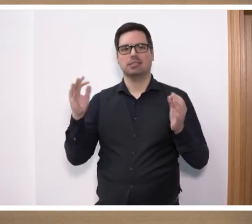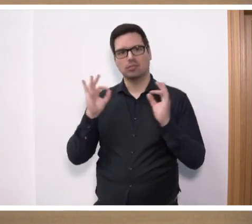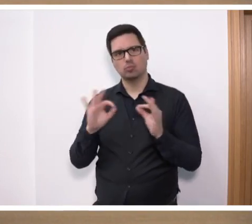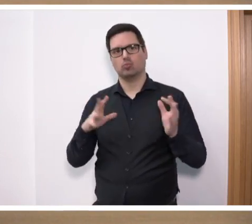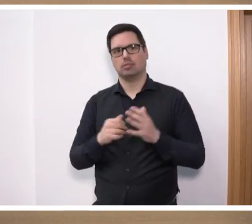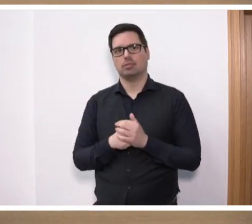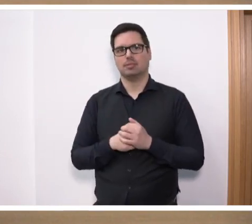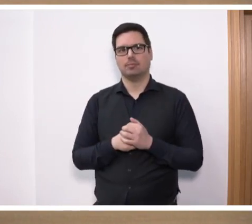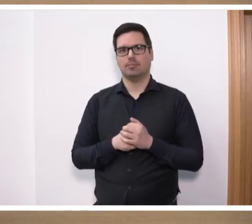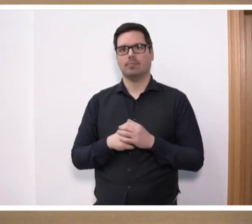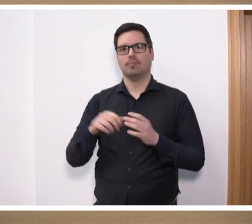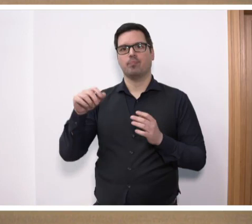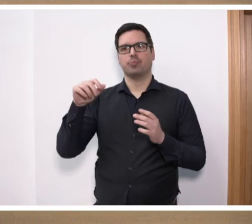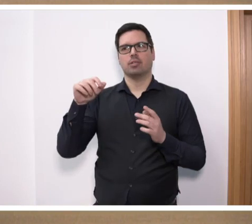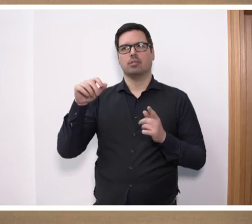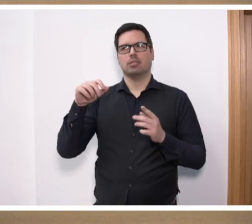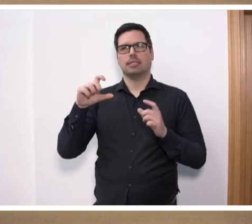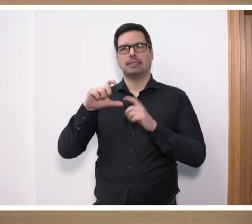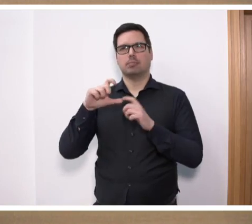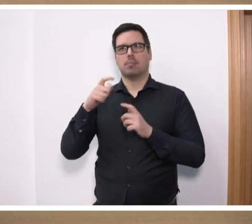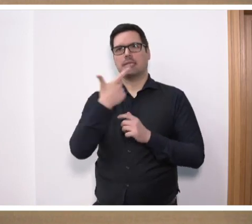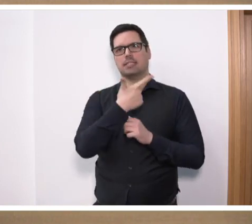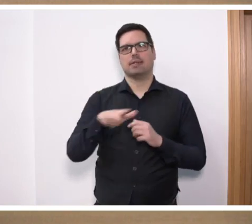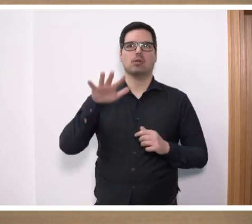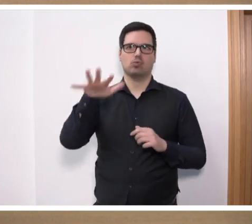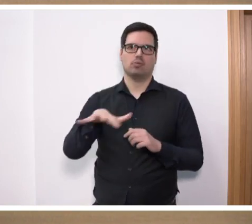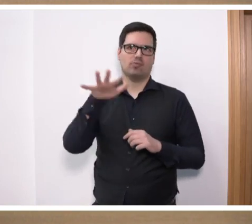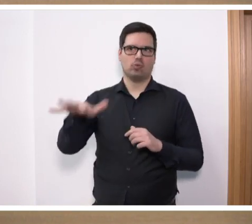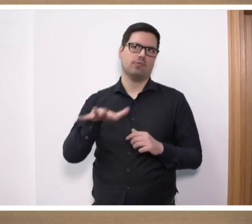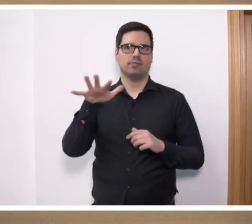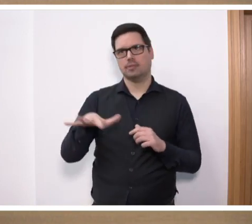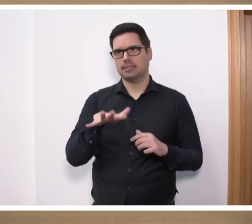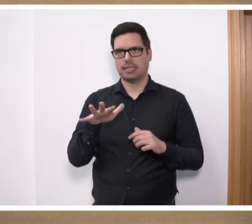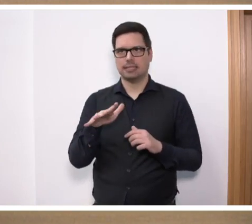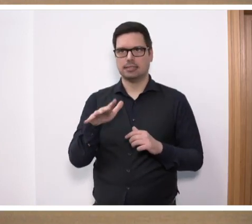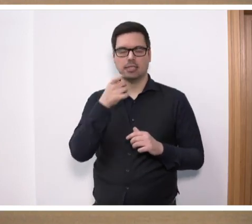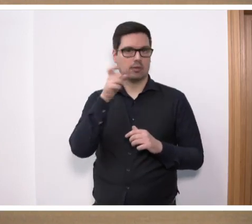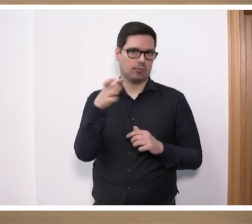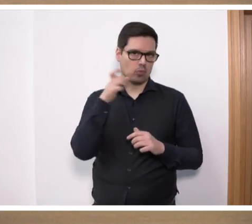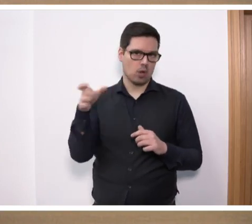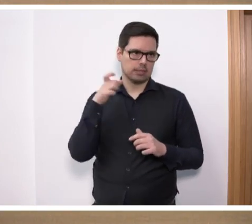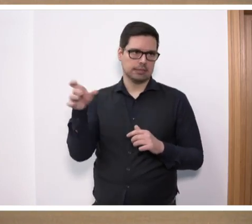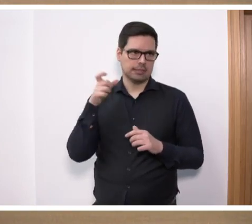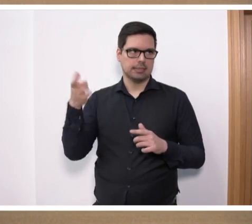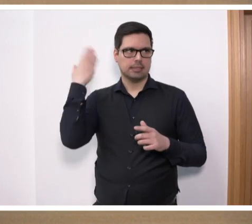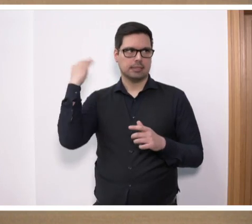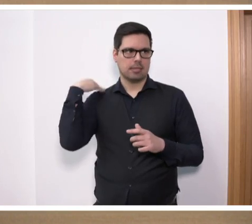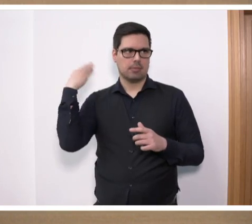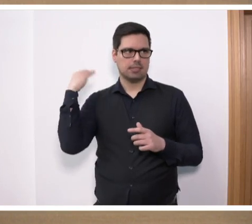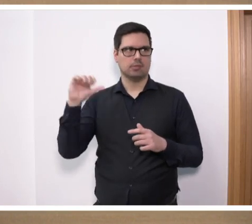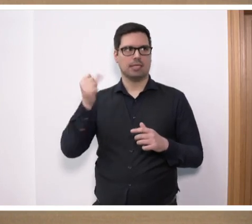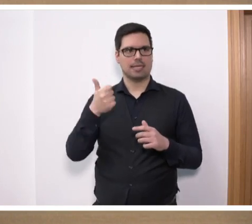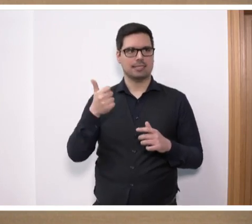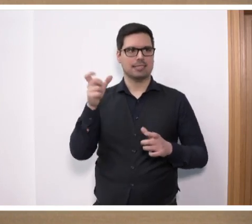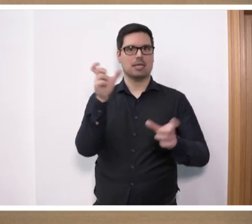finde. Er hat ja im September 2015 auch schon da die richtigen Worte im Rahmen der damaligen, im Rahmen der ersten